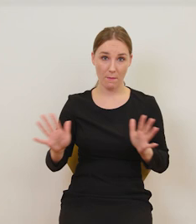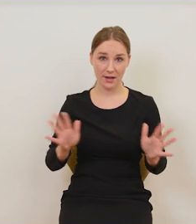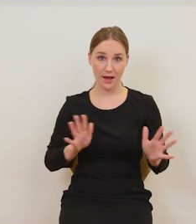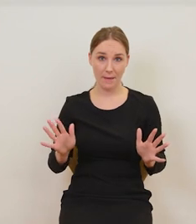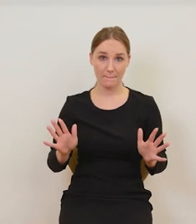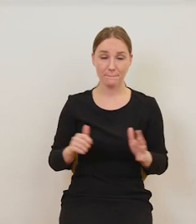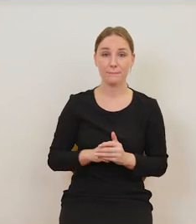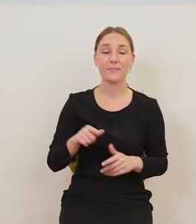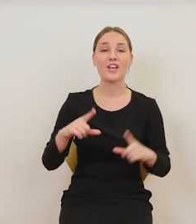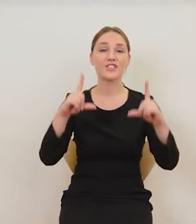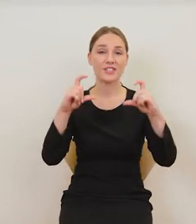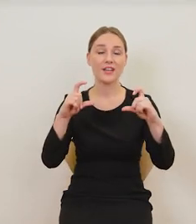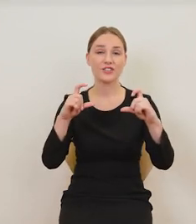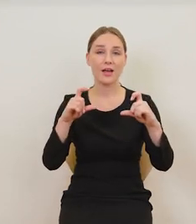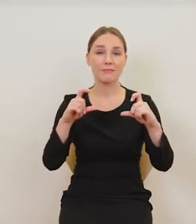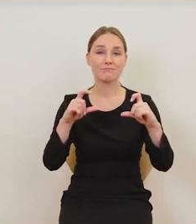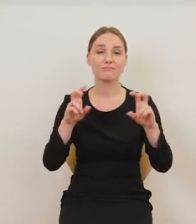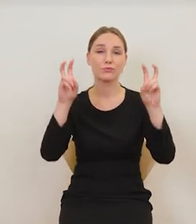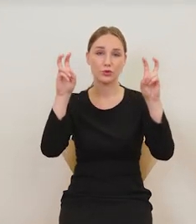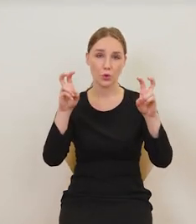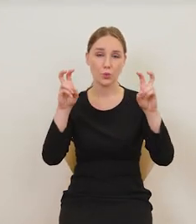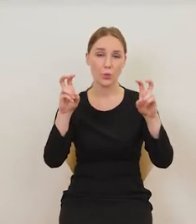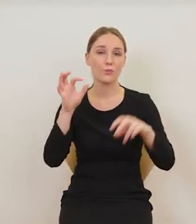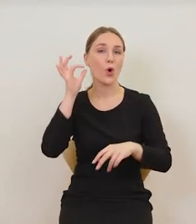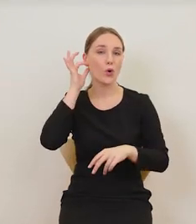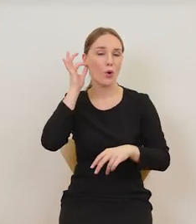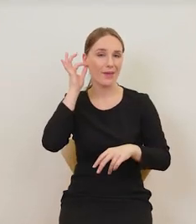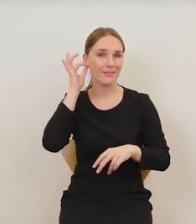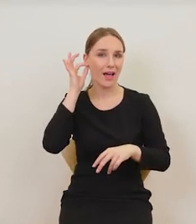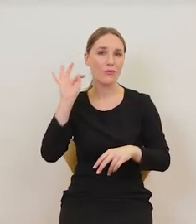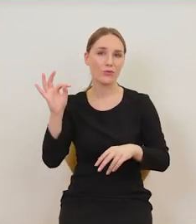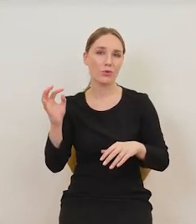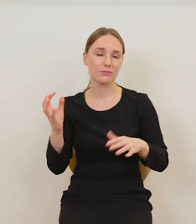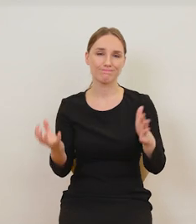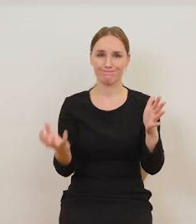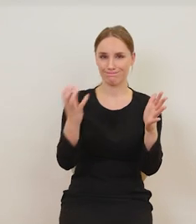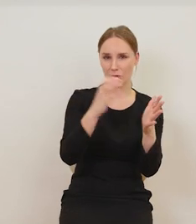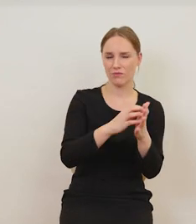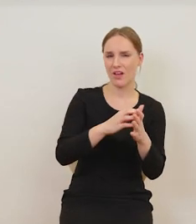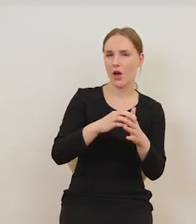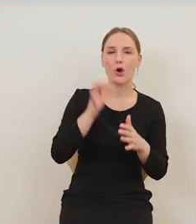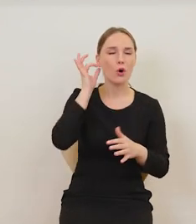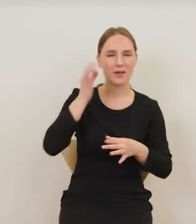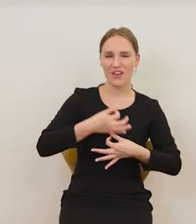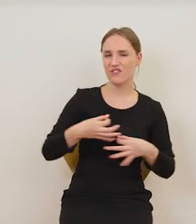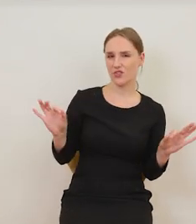Zdjęcie zatytułowane Autoportret Kobiety Wyzwolonej i rzeczywiście to była w Kobieta Wyzwolona.